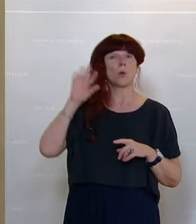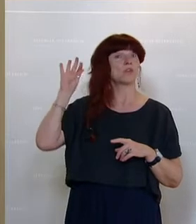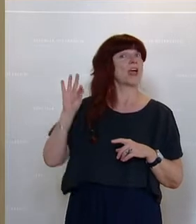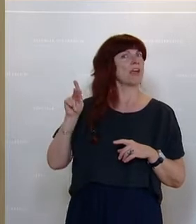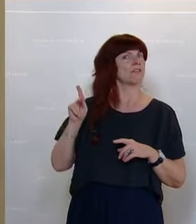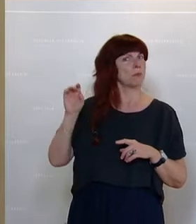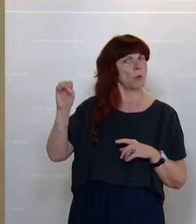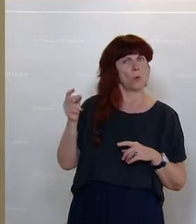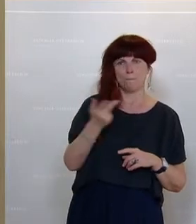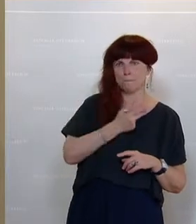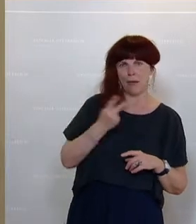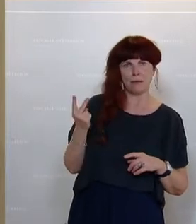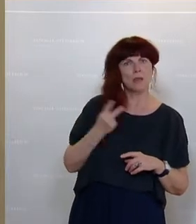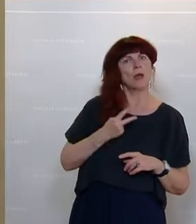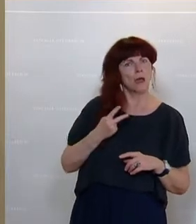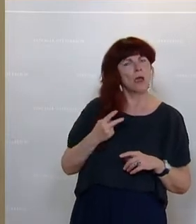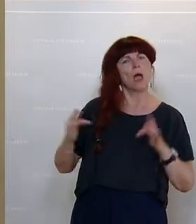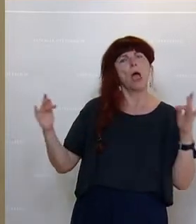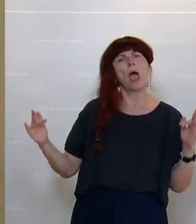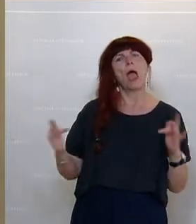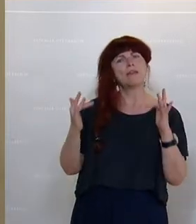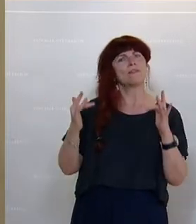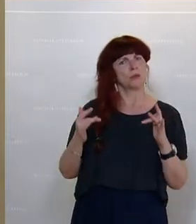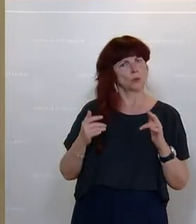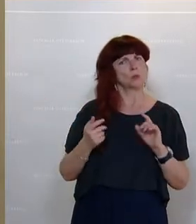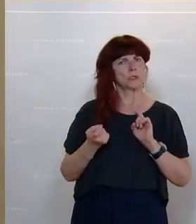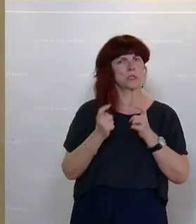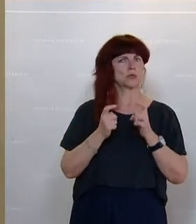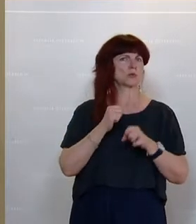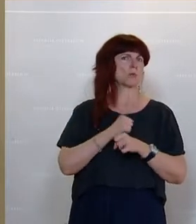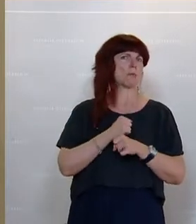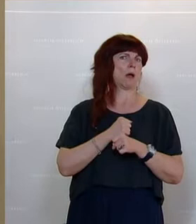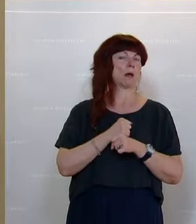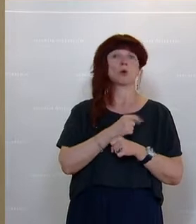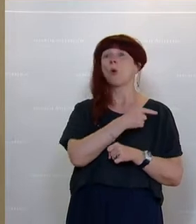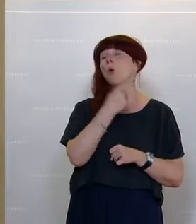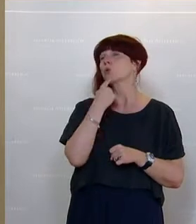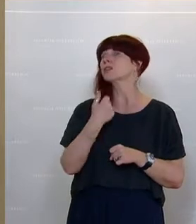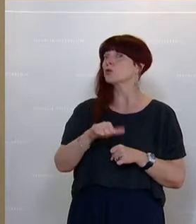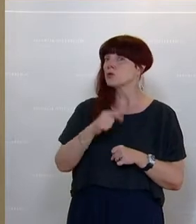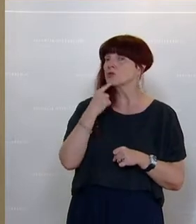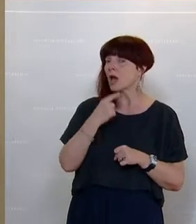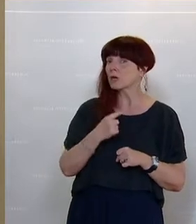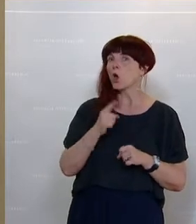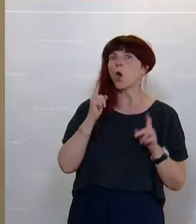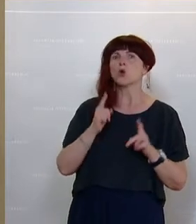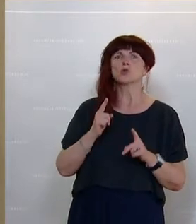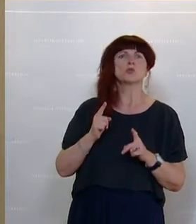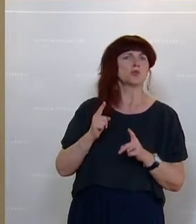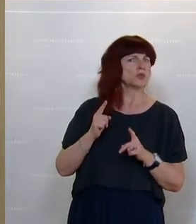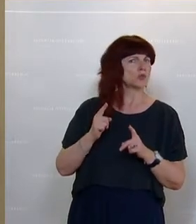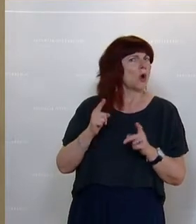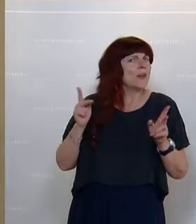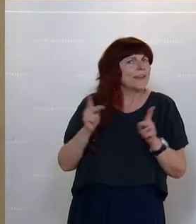Einwendungsdebatte einfindet und dann sagt, wir wollen verhindern, dass zu guter Zeit, wenn Sendezeit